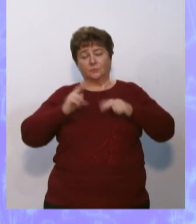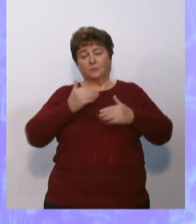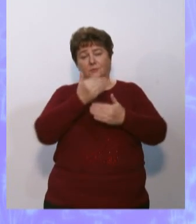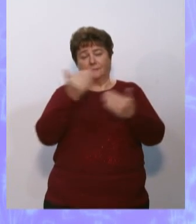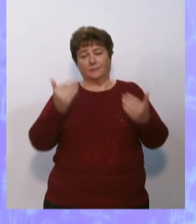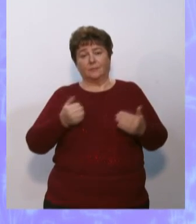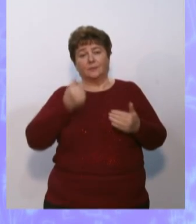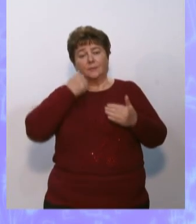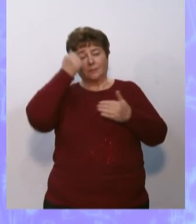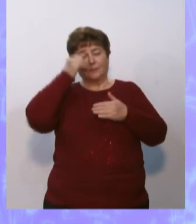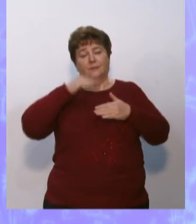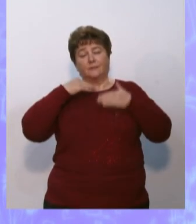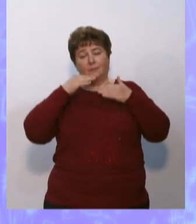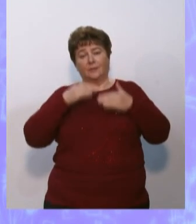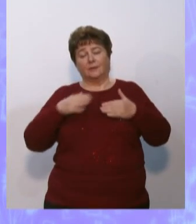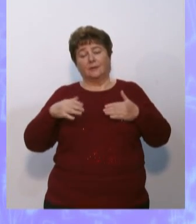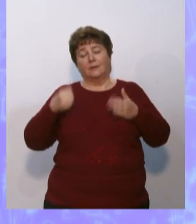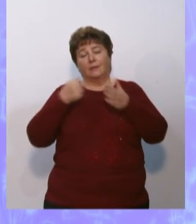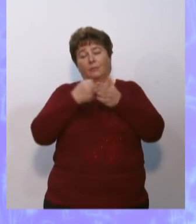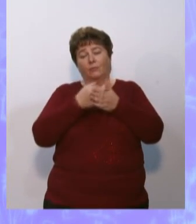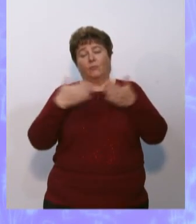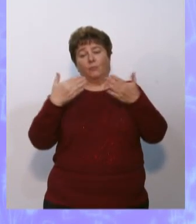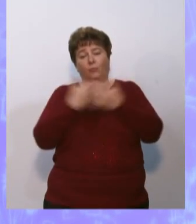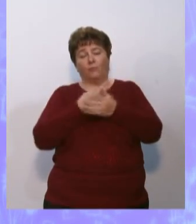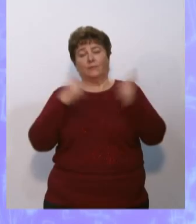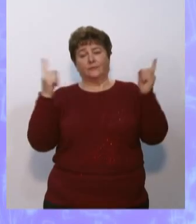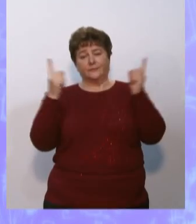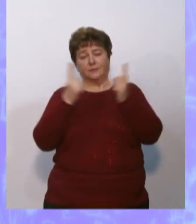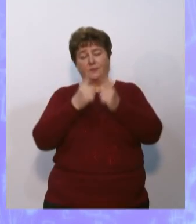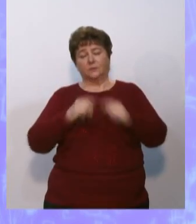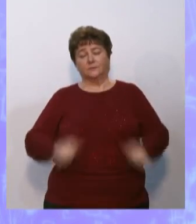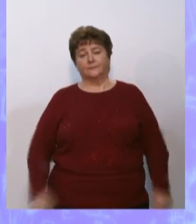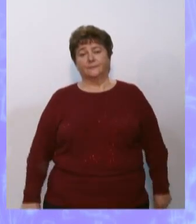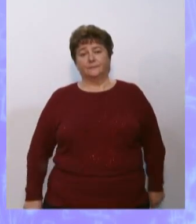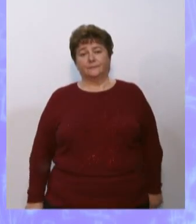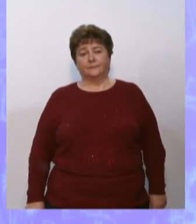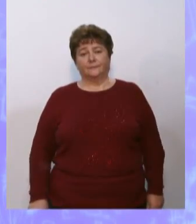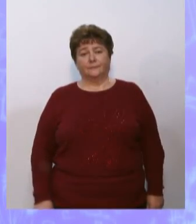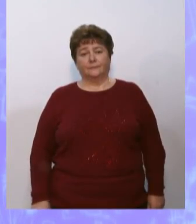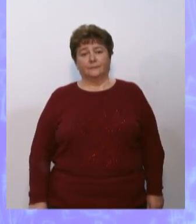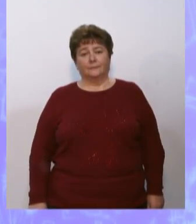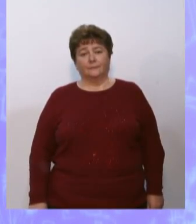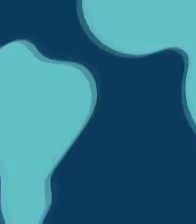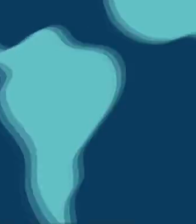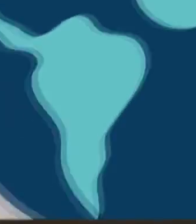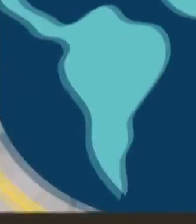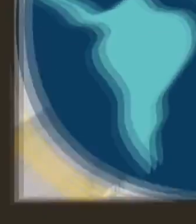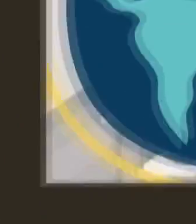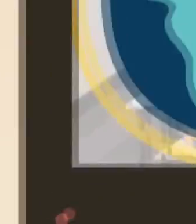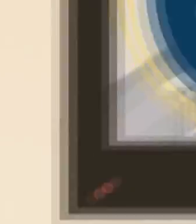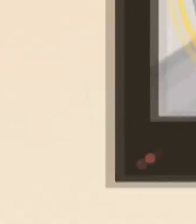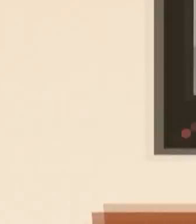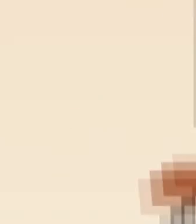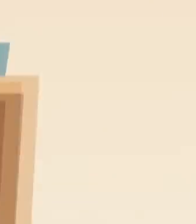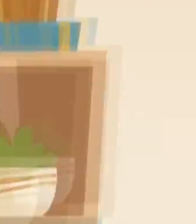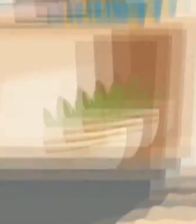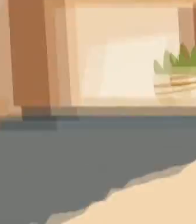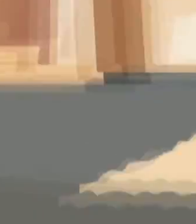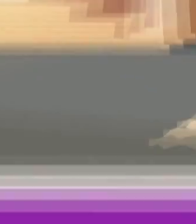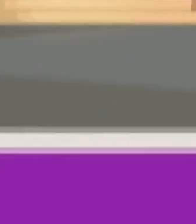Спасибо за внимание. До свидания. До новых встреч. Продолжение